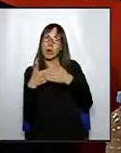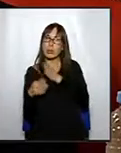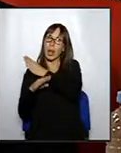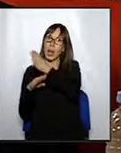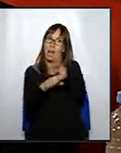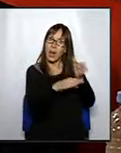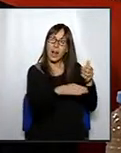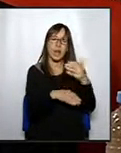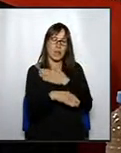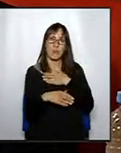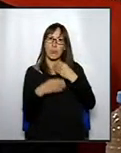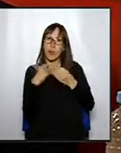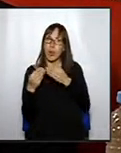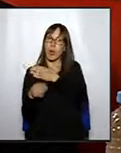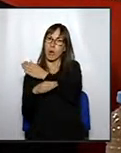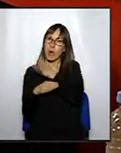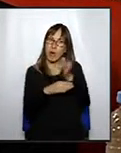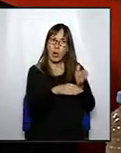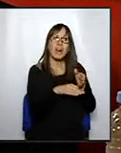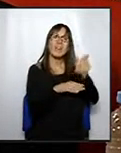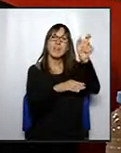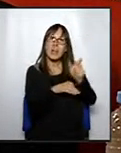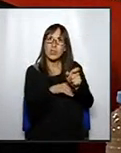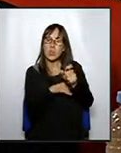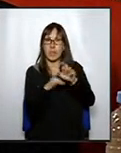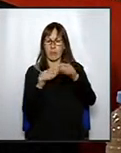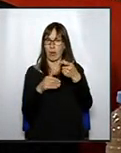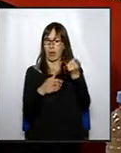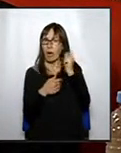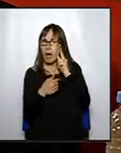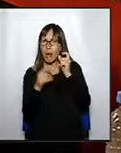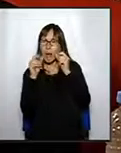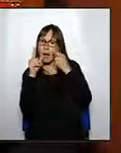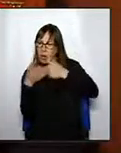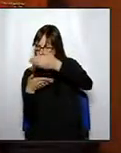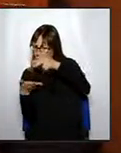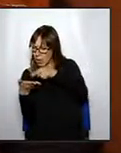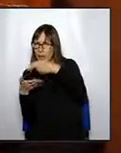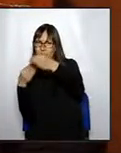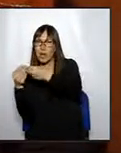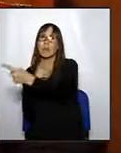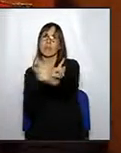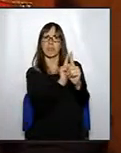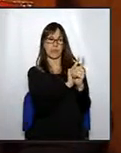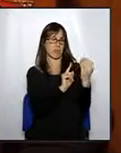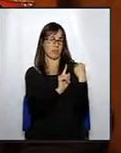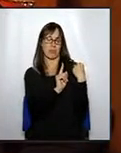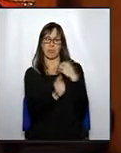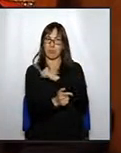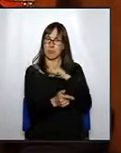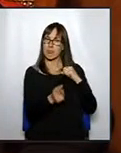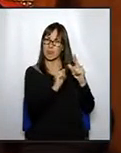estat centenars els ciutadans que ens han fet arribar el seu rebuig i malestar per la implantació d'aquest model a la nostra ciutat. Estic segur